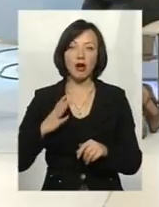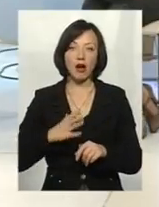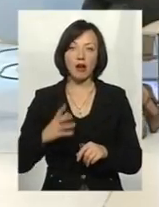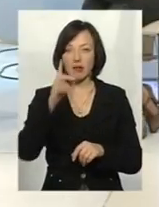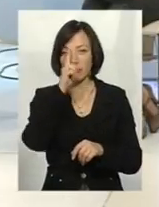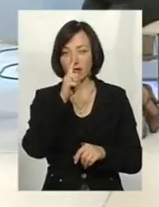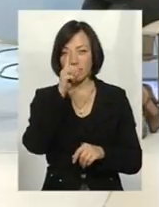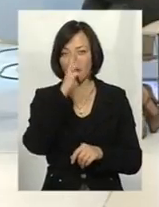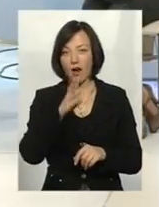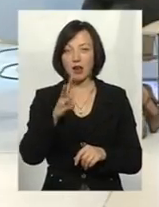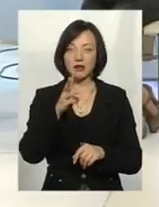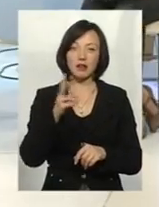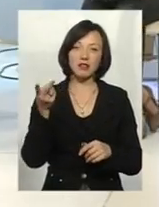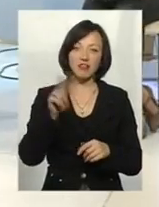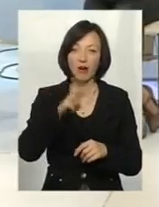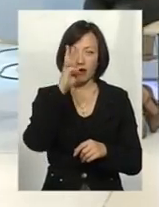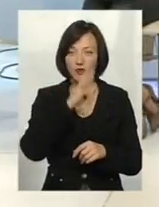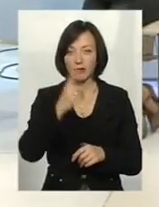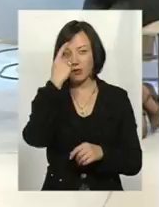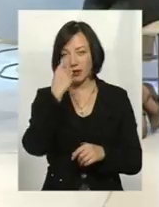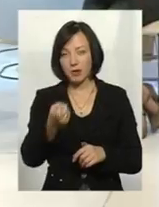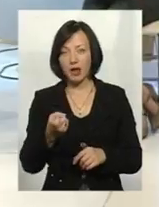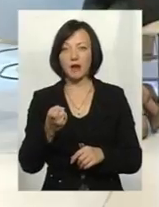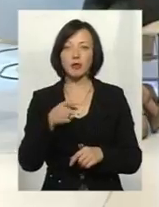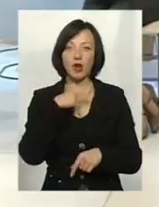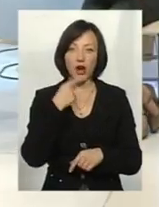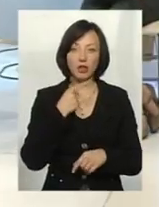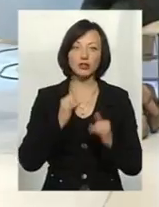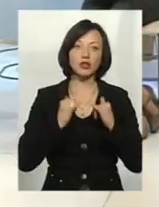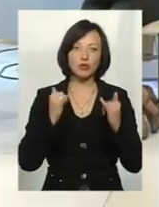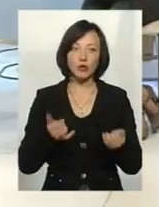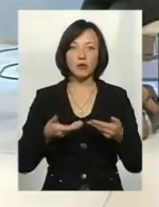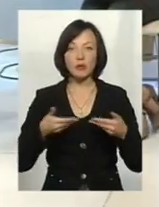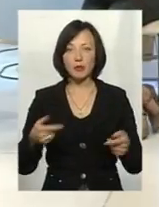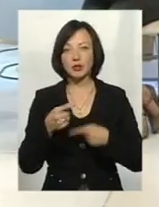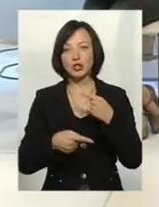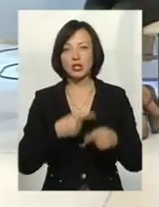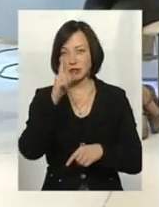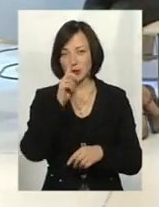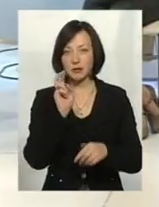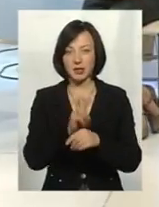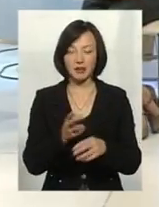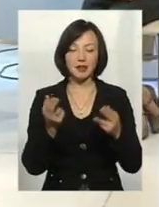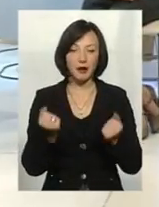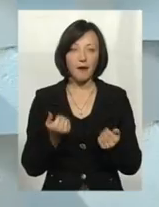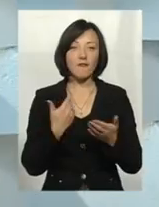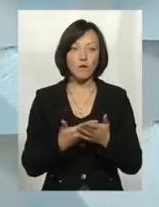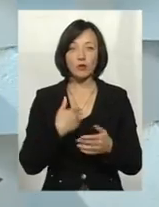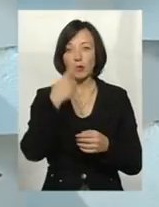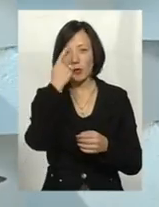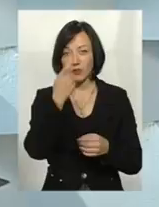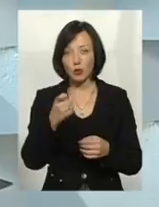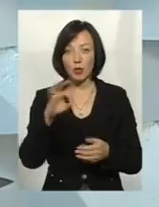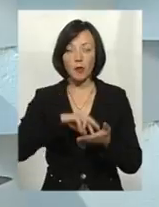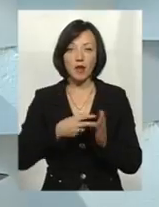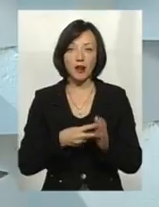квартал-два до того плану, поки воно буде. Повідомляємо, кажемо, шановний, ми через місяць до вас приїдемо. Так, от іменно, ми повідомили